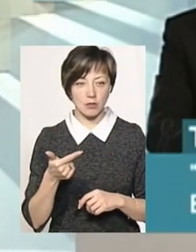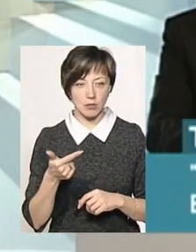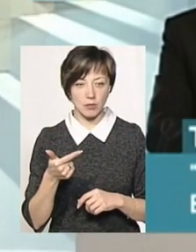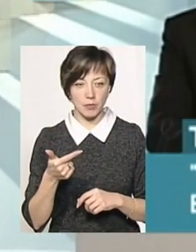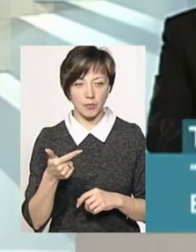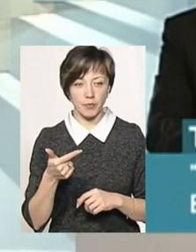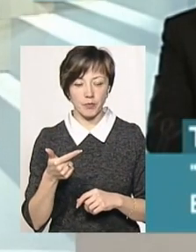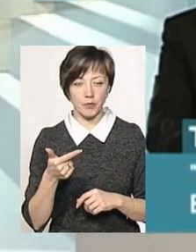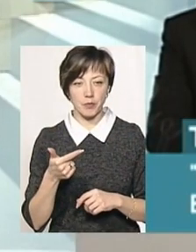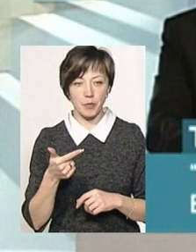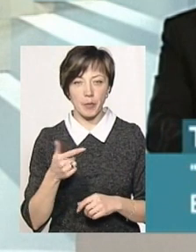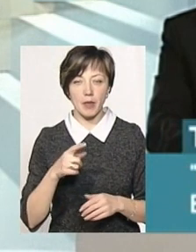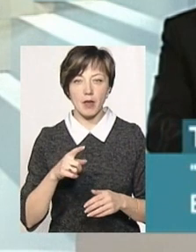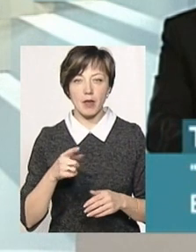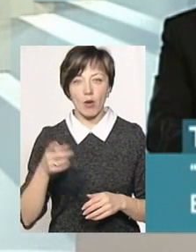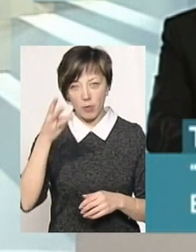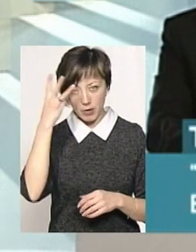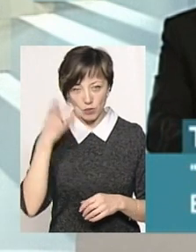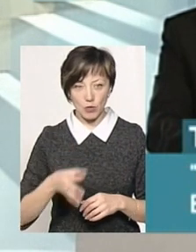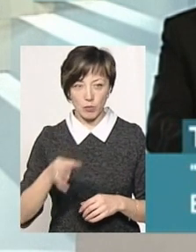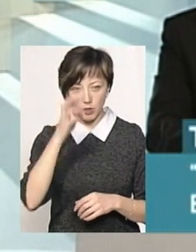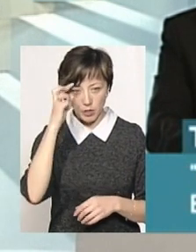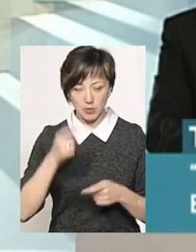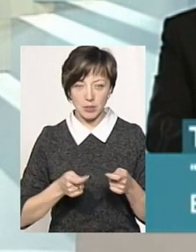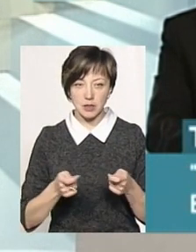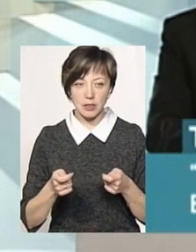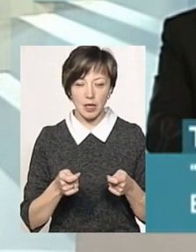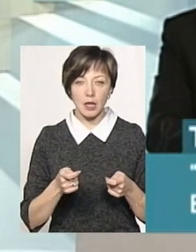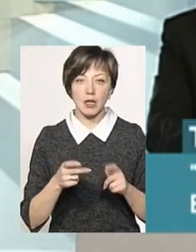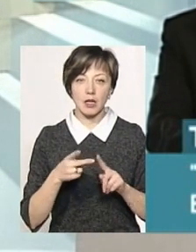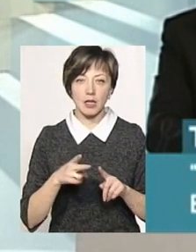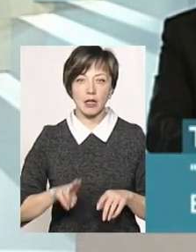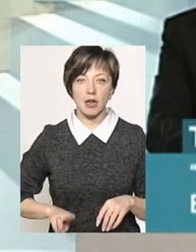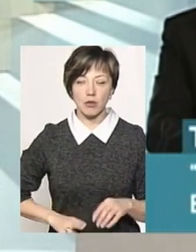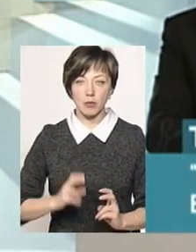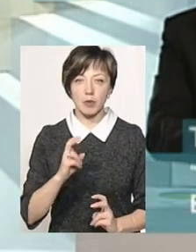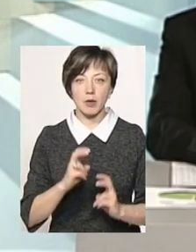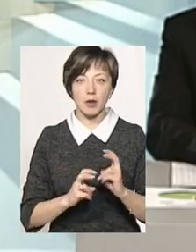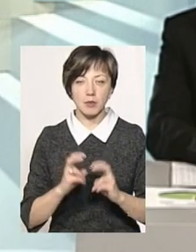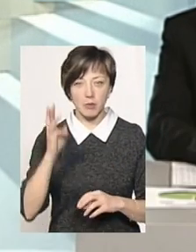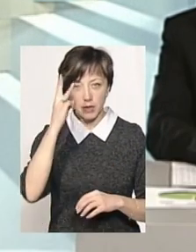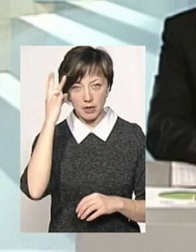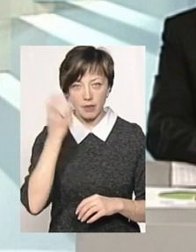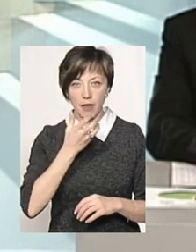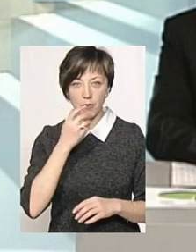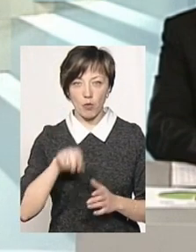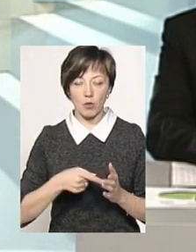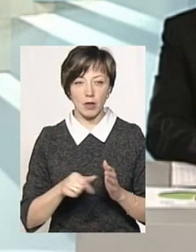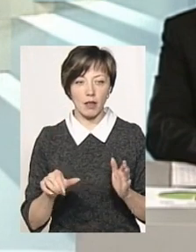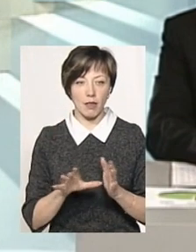-комунального господарства Хмельницької облдержадміністрації Сергієм Дашковським та директором підприємства «Хмельницьк